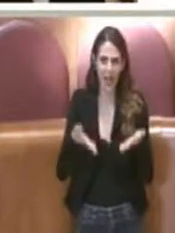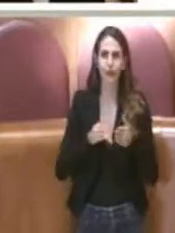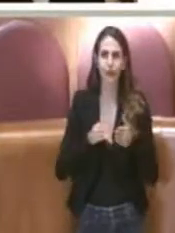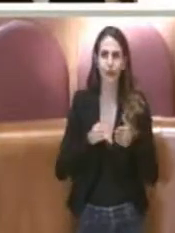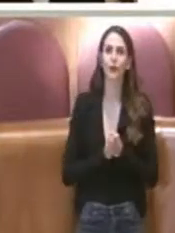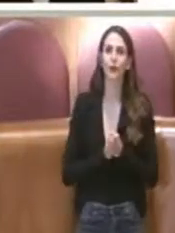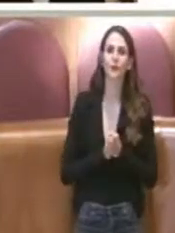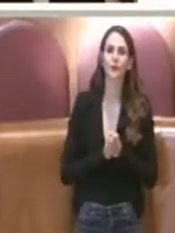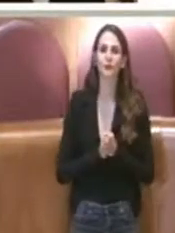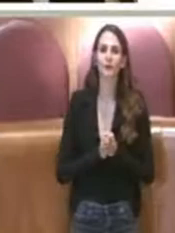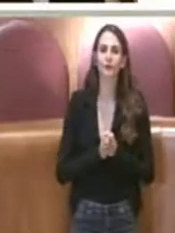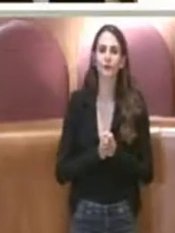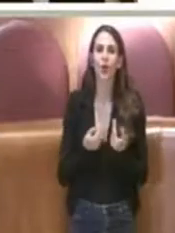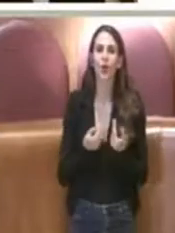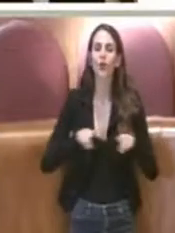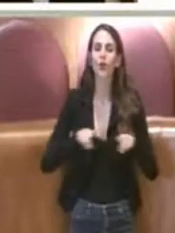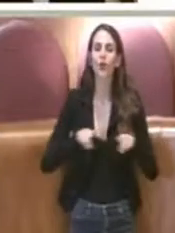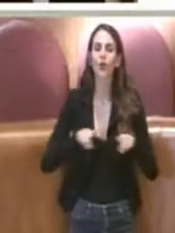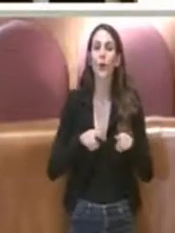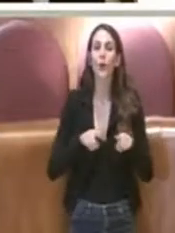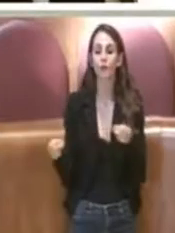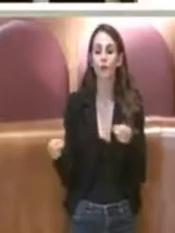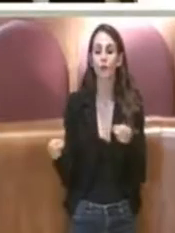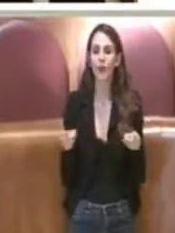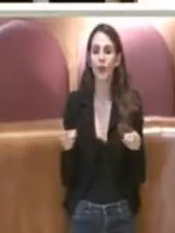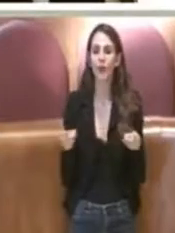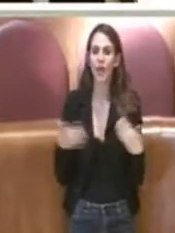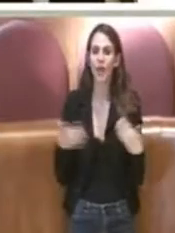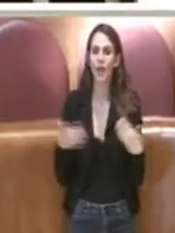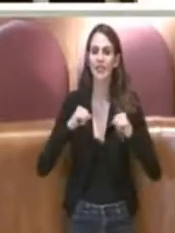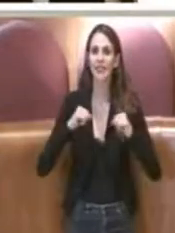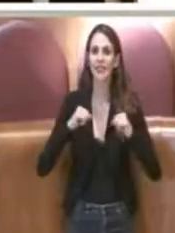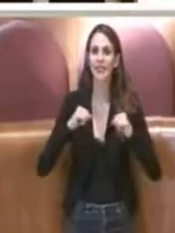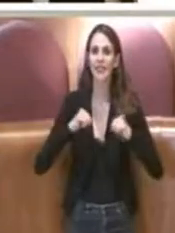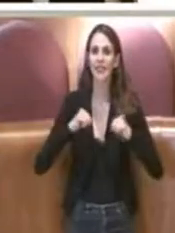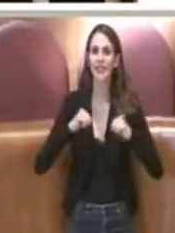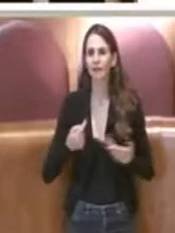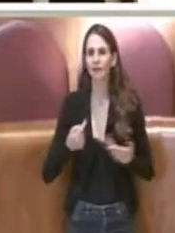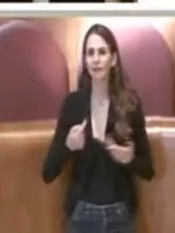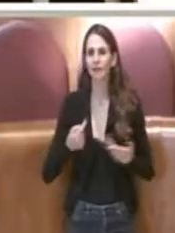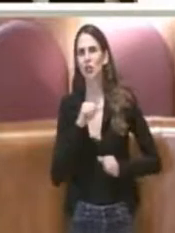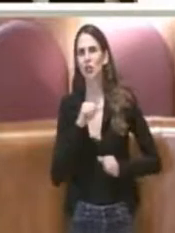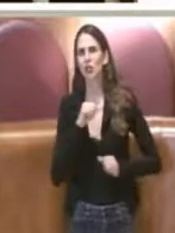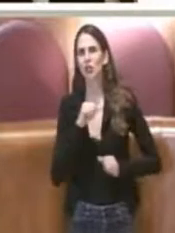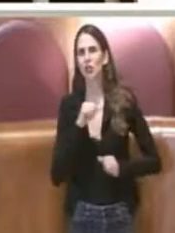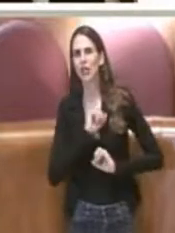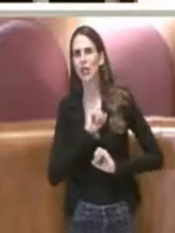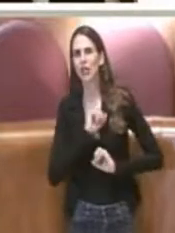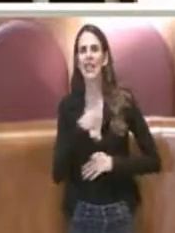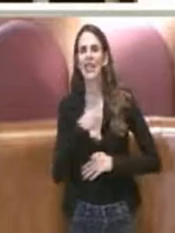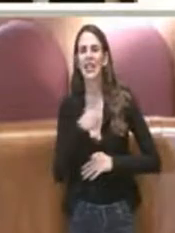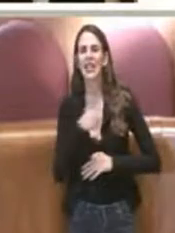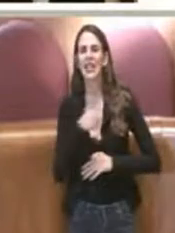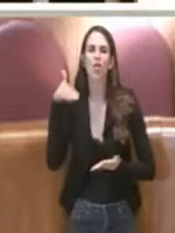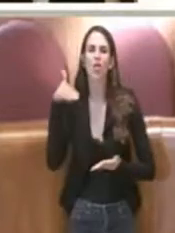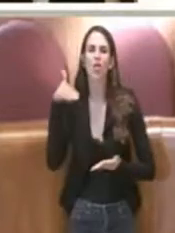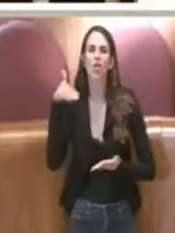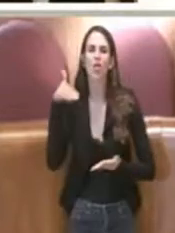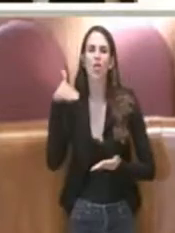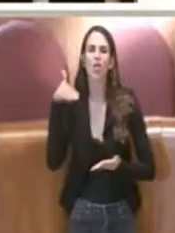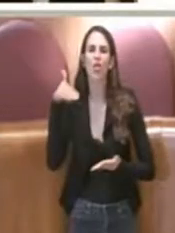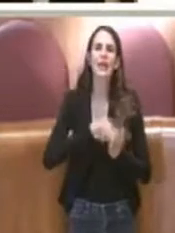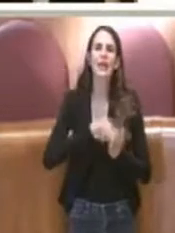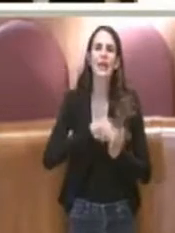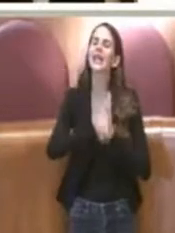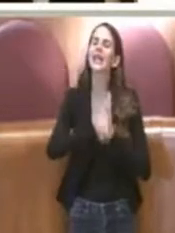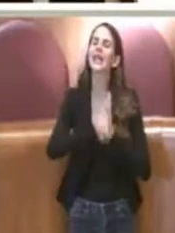da quando siamo in questa fase di emergenza sanitaria, credo che abbia lavorato un centinaio di delibere di debiti fuori bilancio.